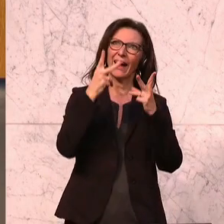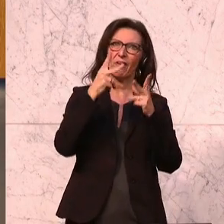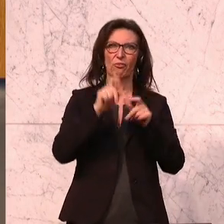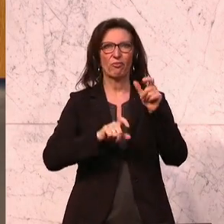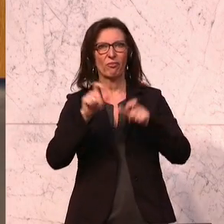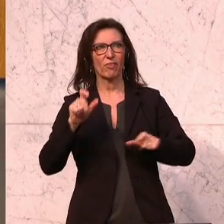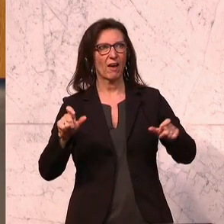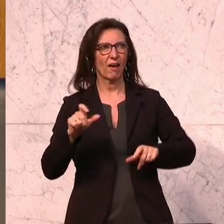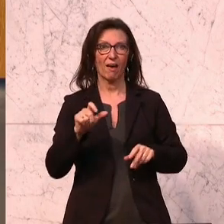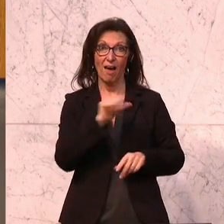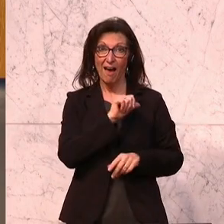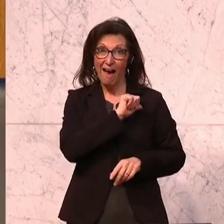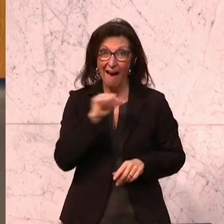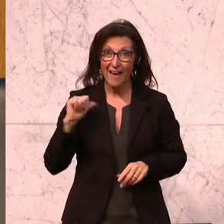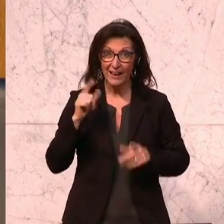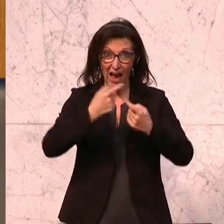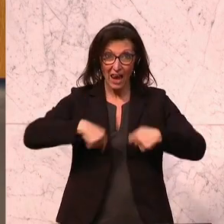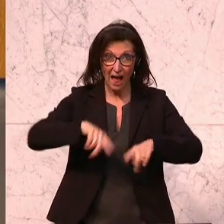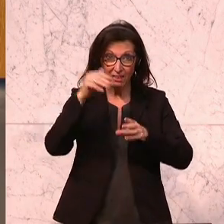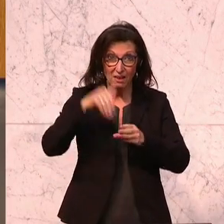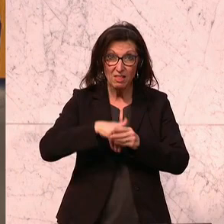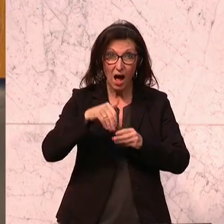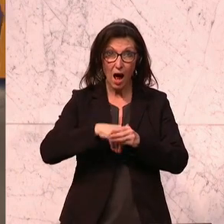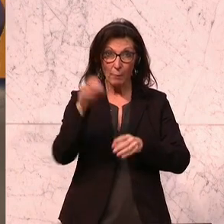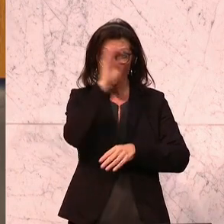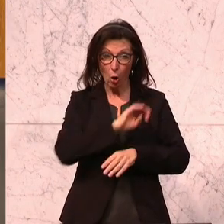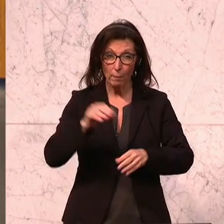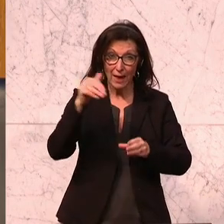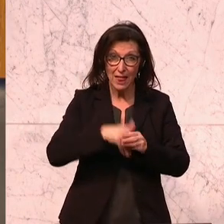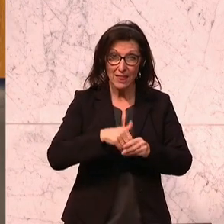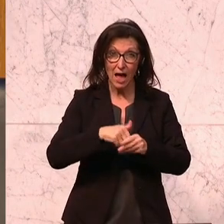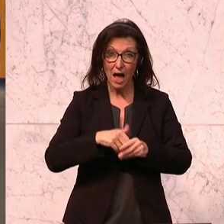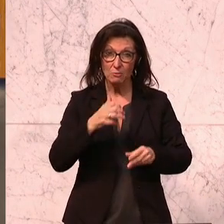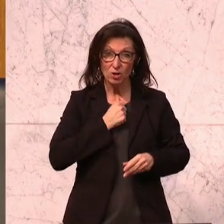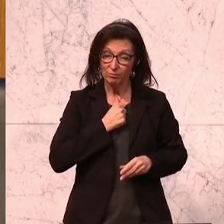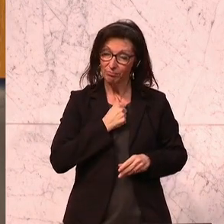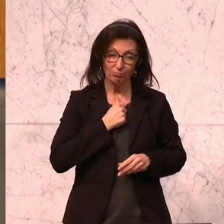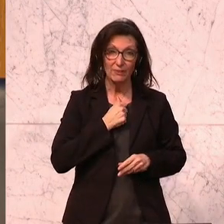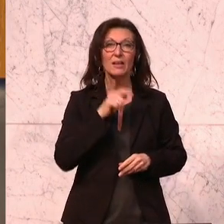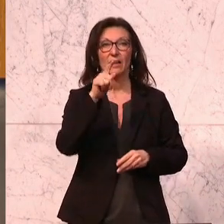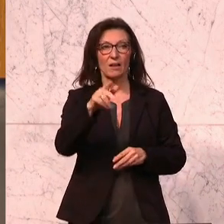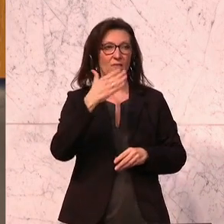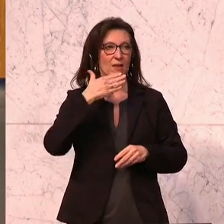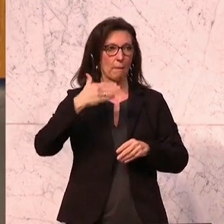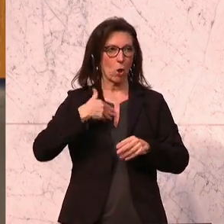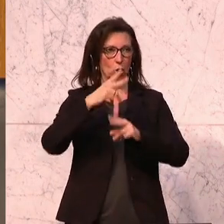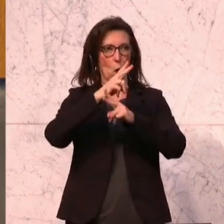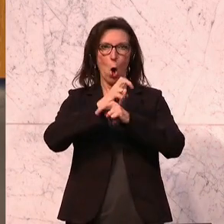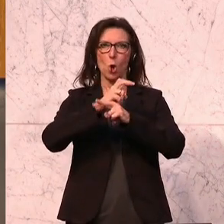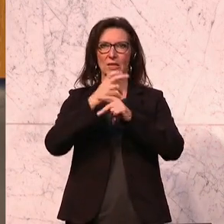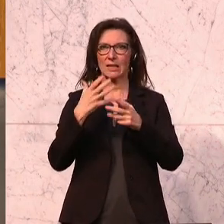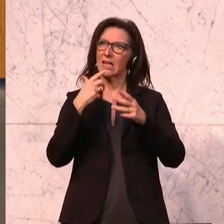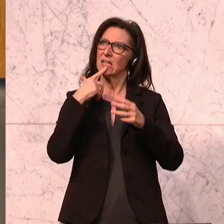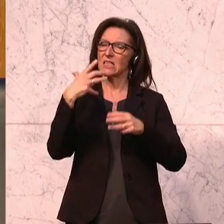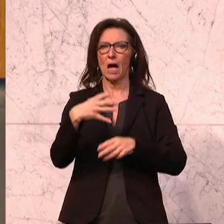eigenem oder innerhalb von Europa zu gewinnen. Und wer, und ich sage das dazu, eine Festung Österreich errichten will, der muss